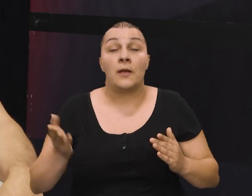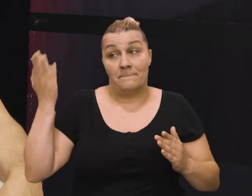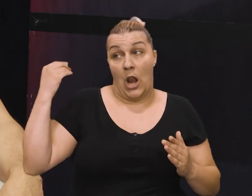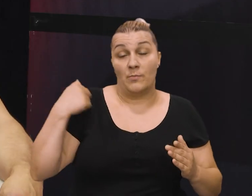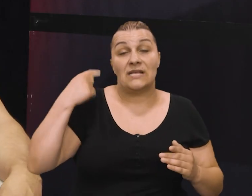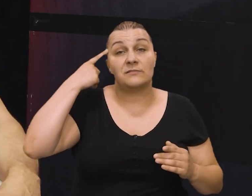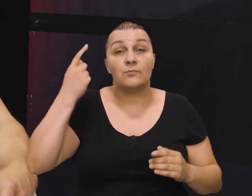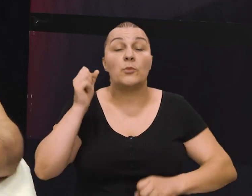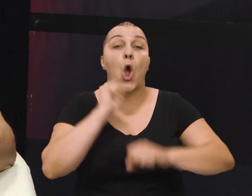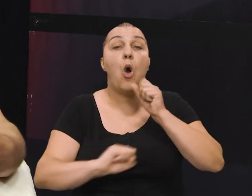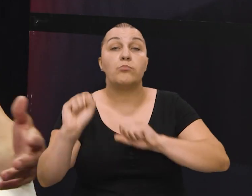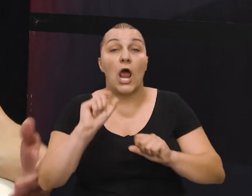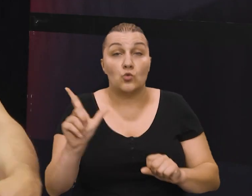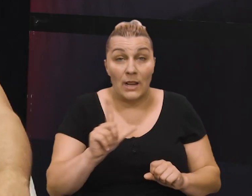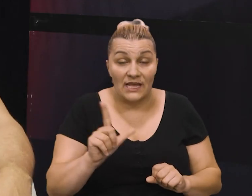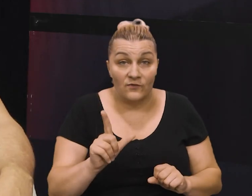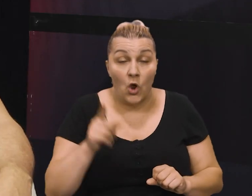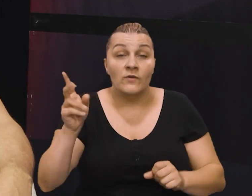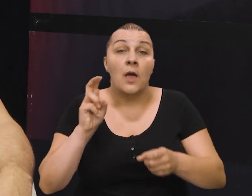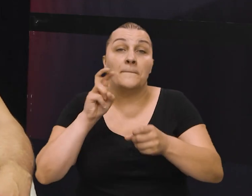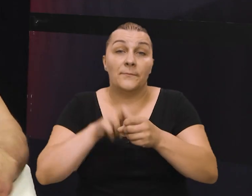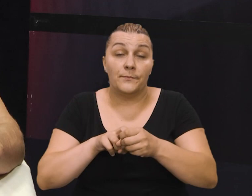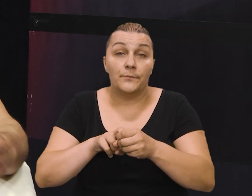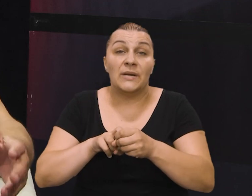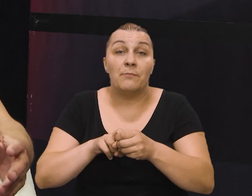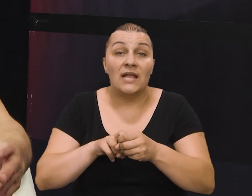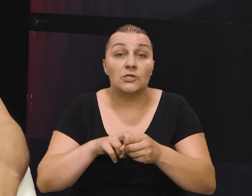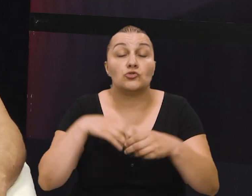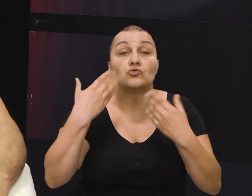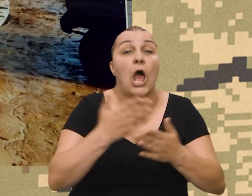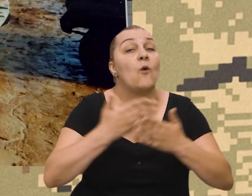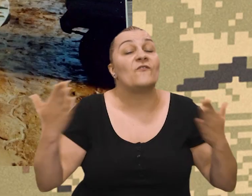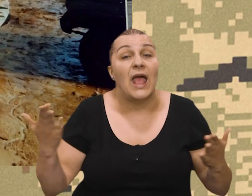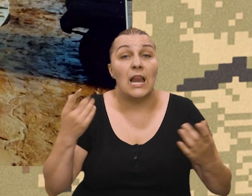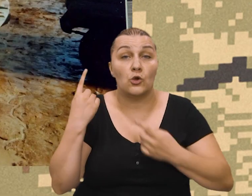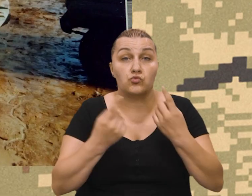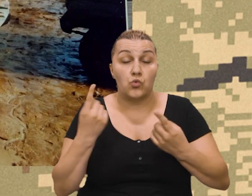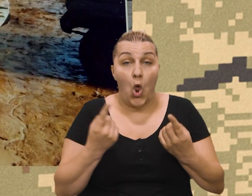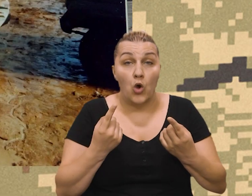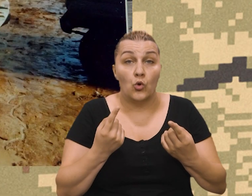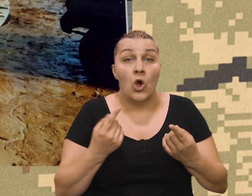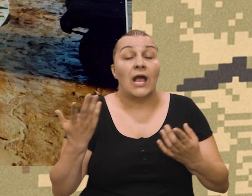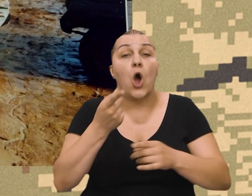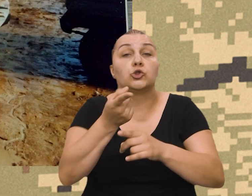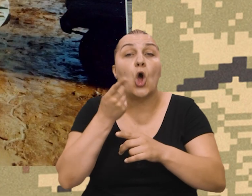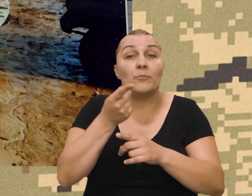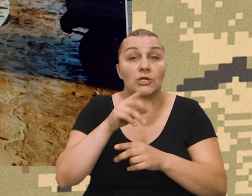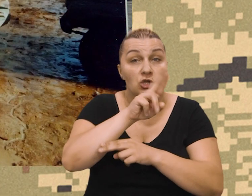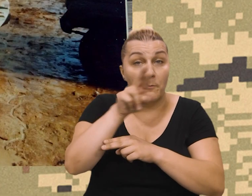prije sam spomenuli obranu Livna znači gdje konkretno pripadnici PDV-a ogromnu ulogu i to kao topnički osmatrači